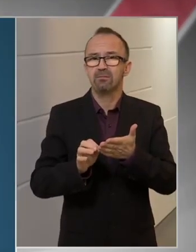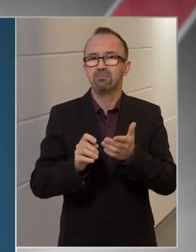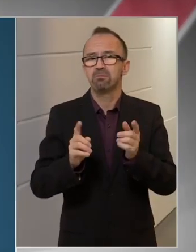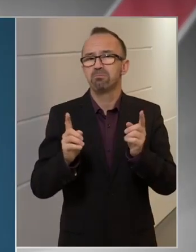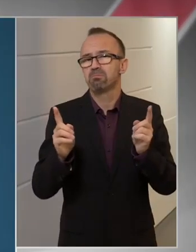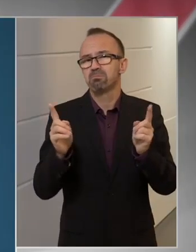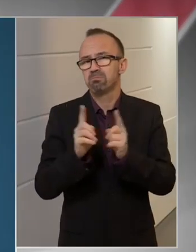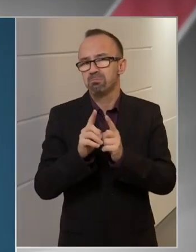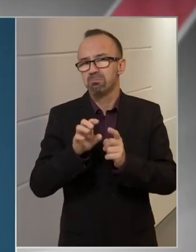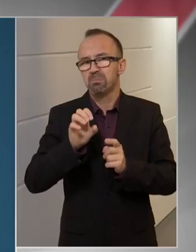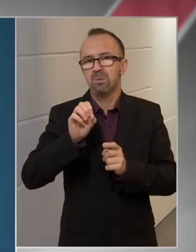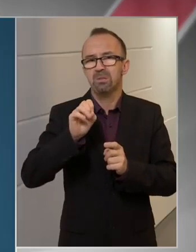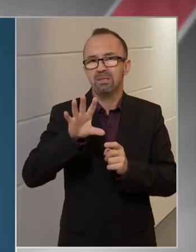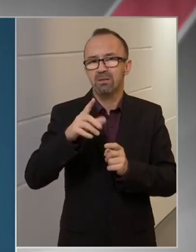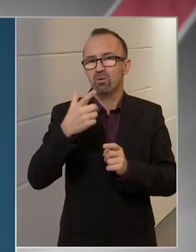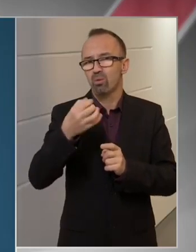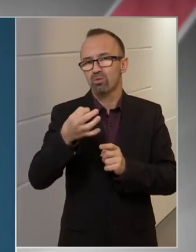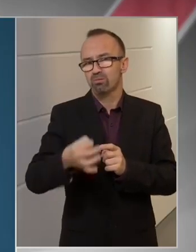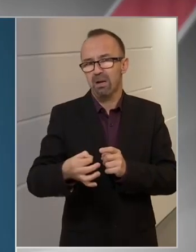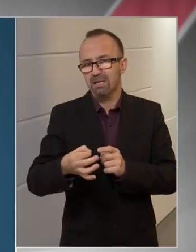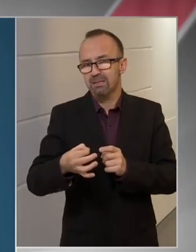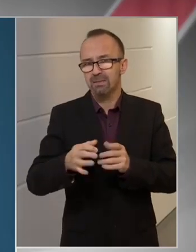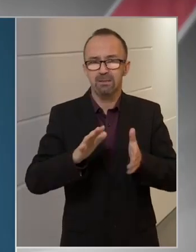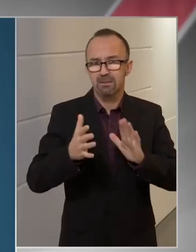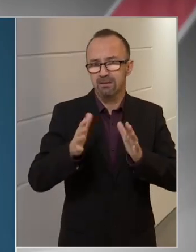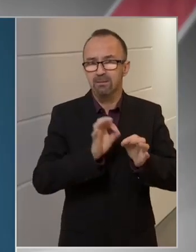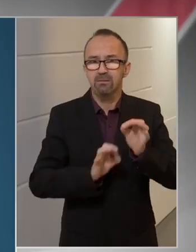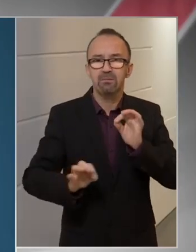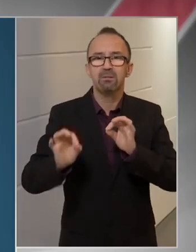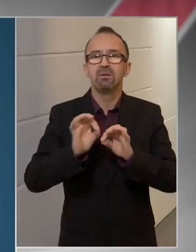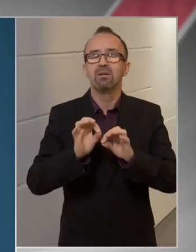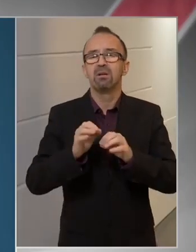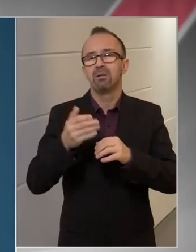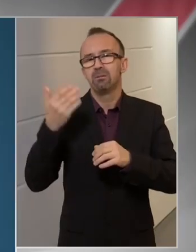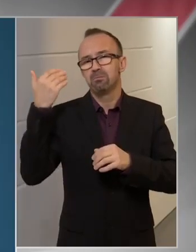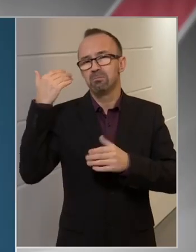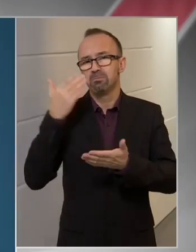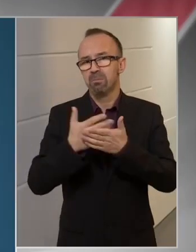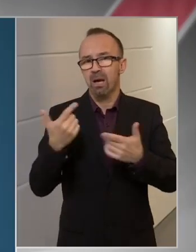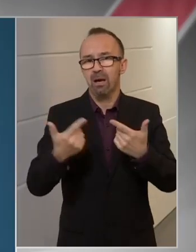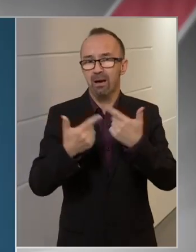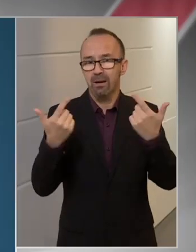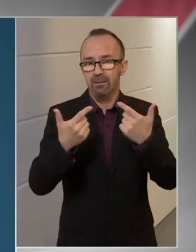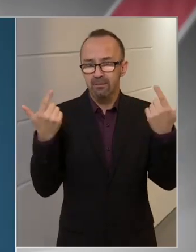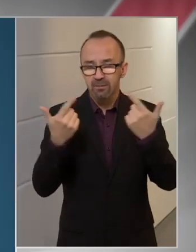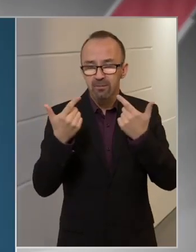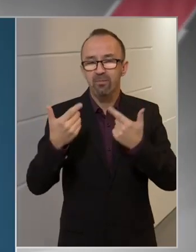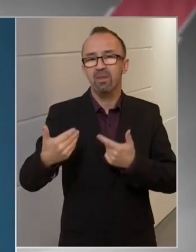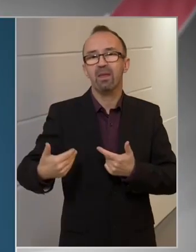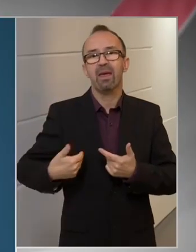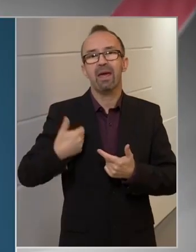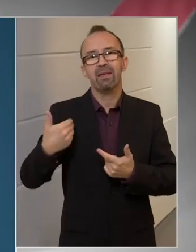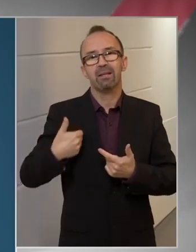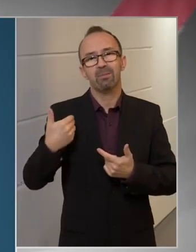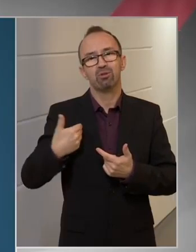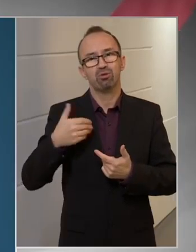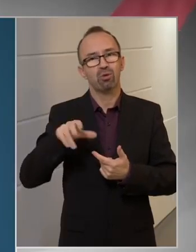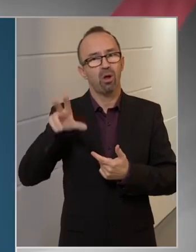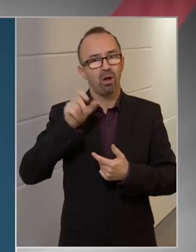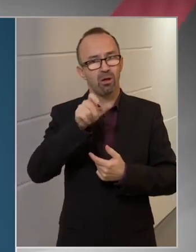rövid 15-20 perces folyamat, és mint korábban tájékoztattuk önöket, az egyetemisták